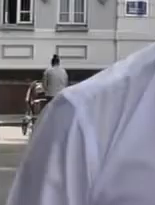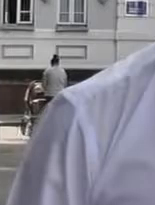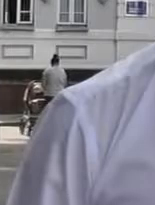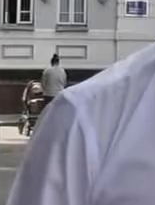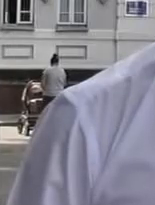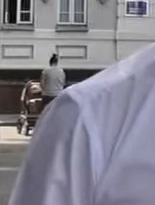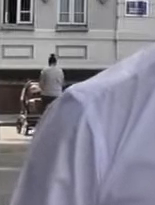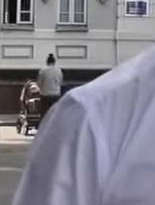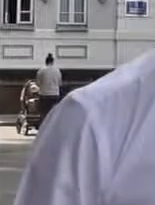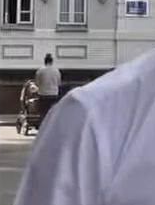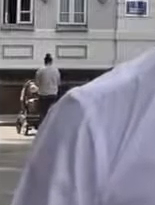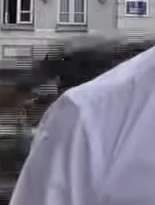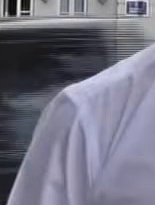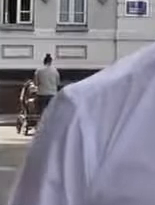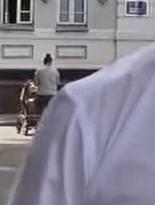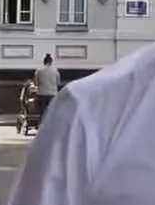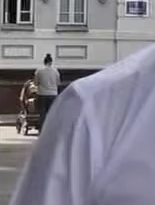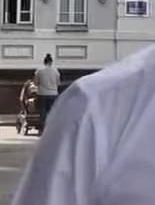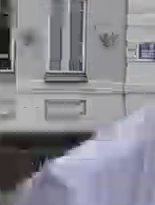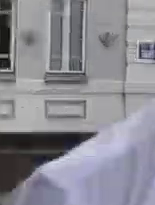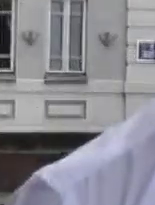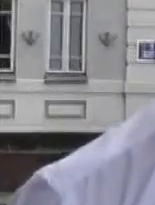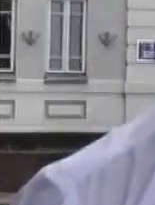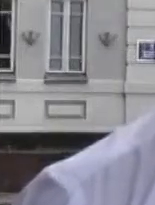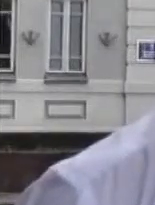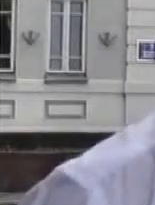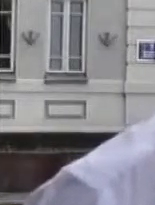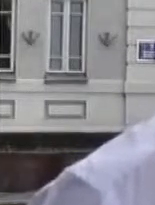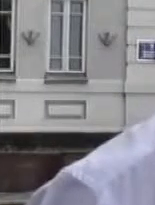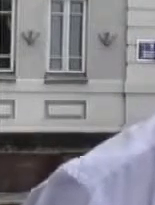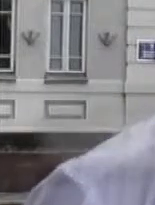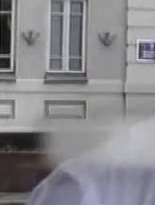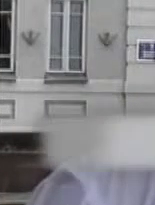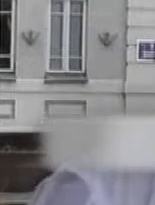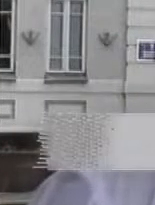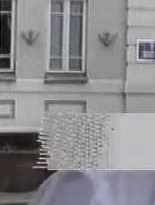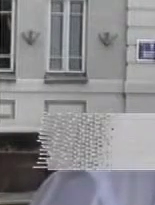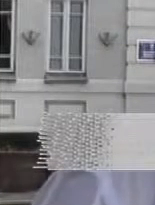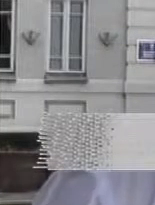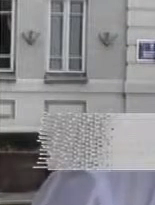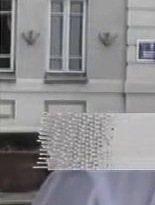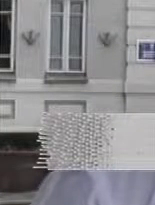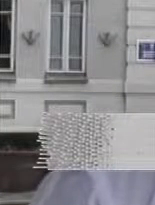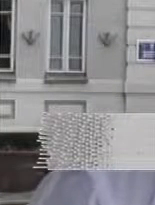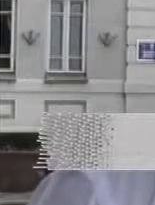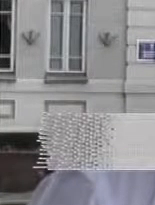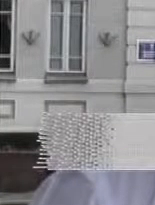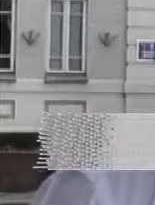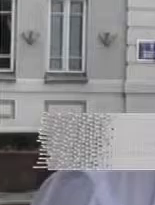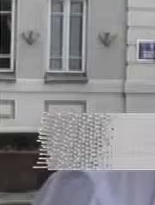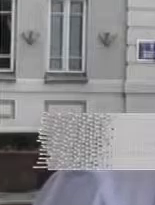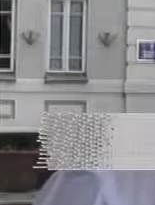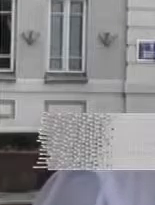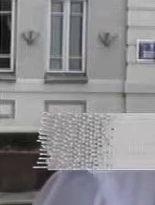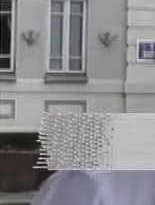Ми значні кошти виділяємо з міського бюджету. Без цього, без виділення коштів для наших